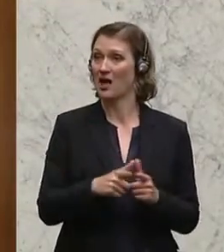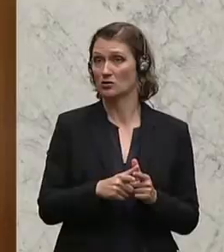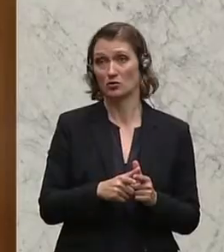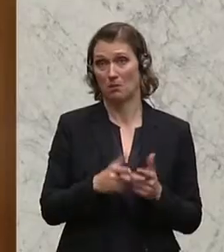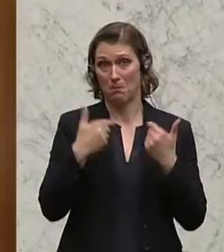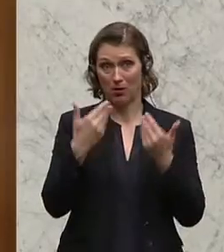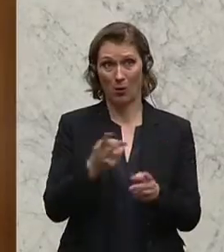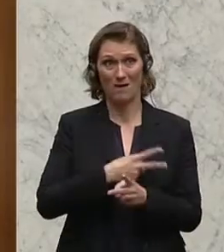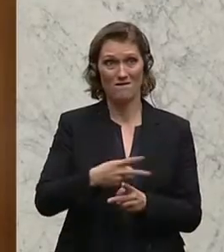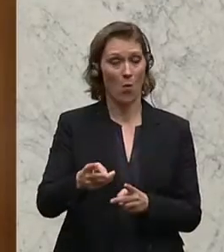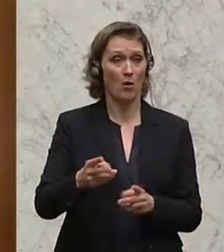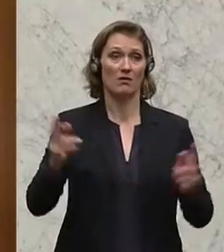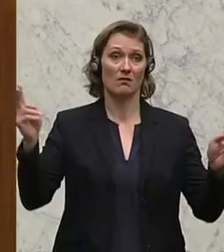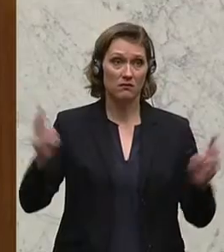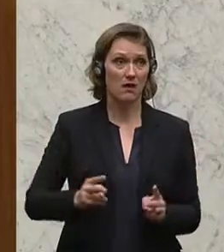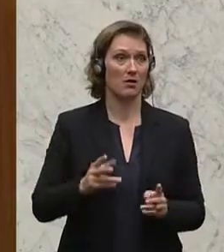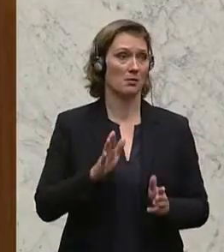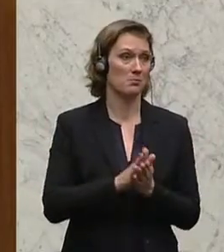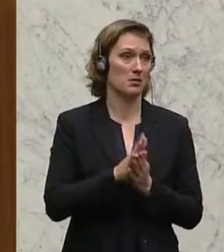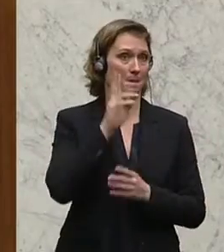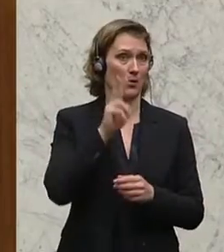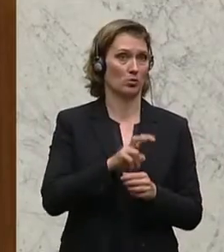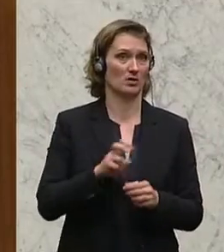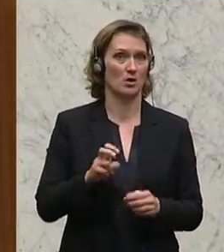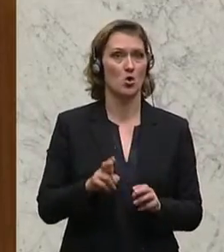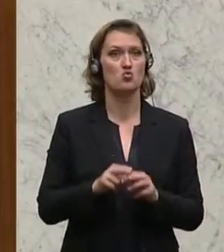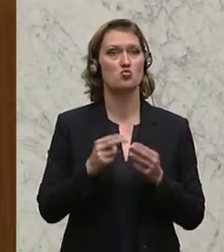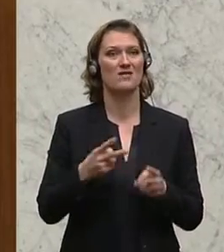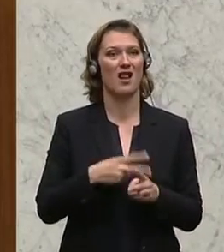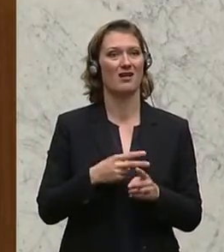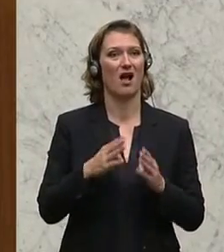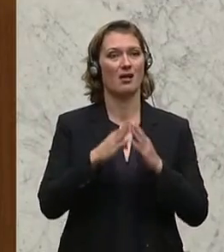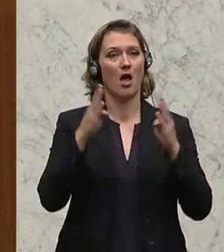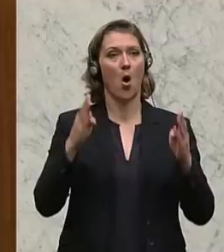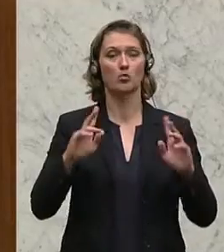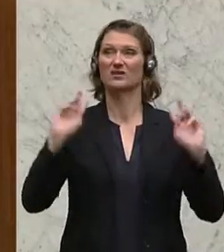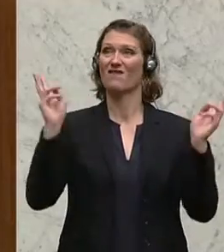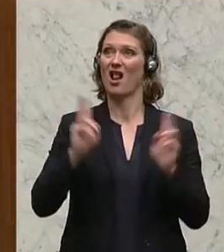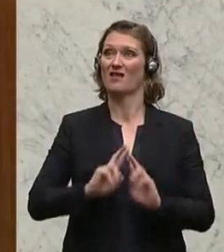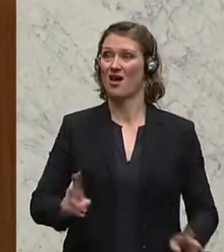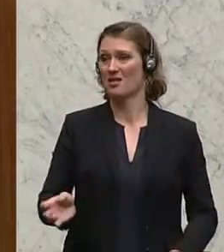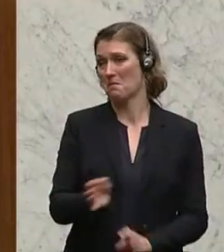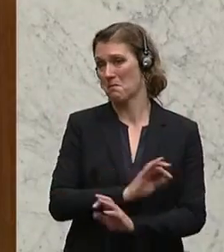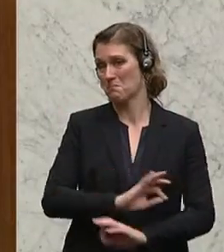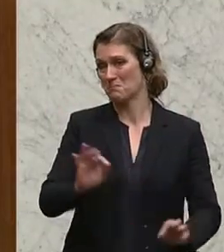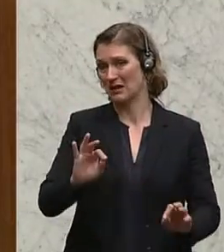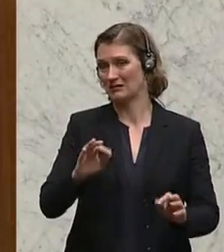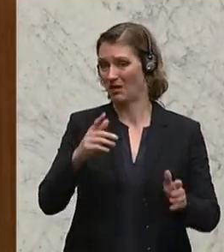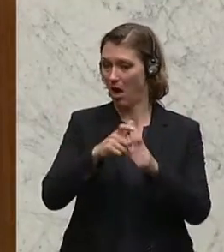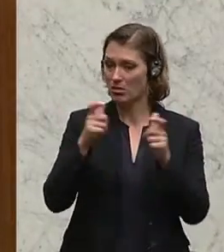zurückfahren muss. Das bitte ich einfach zu berücksichtigen, denn die Unfallkrankenhäuser gelten weltweit als eine der besten